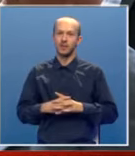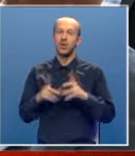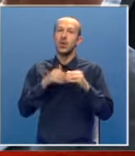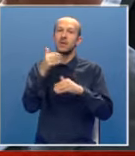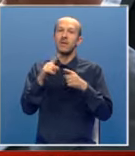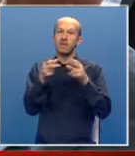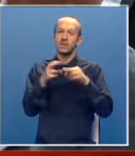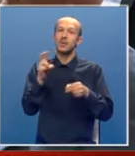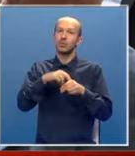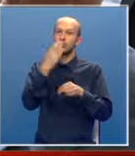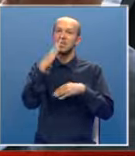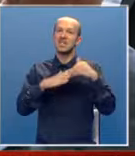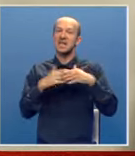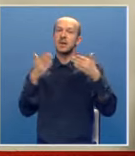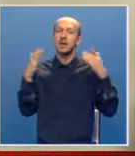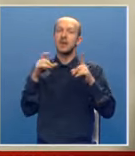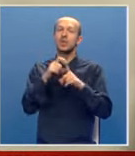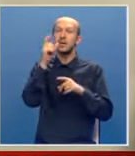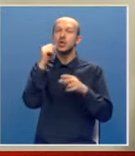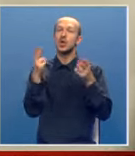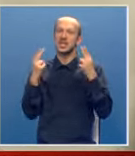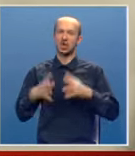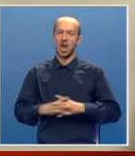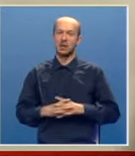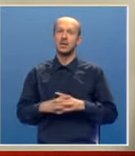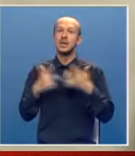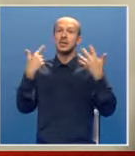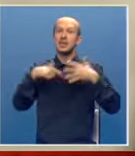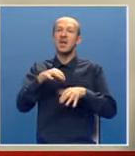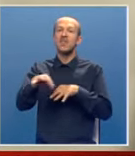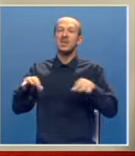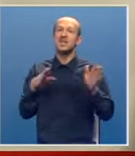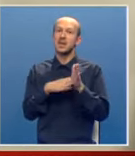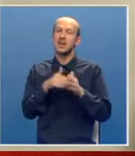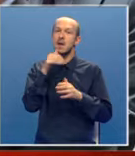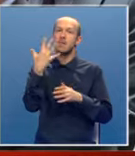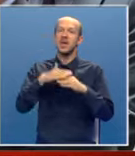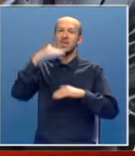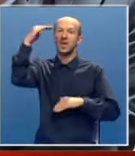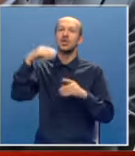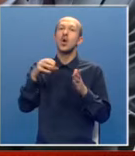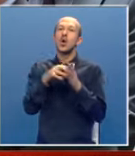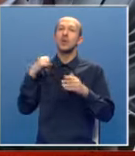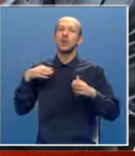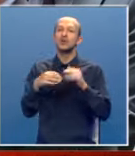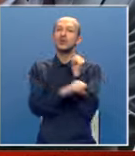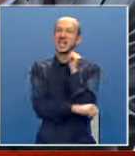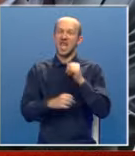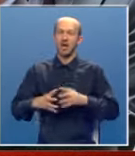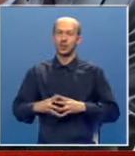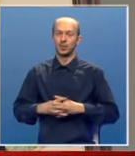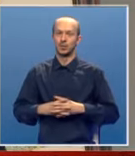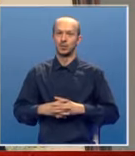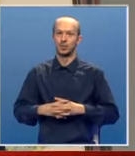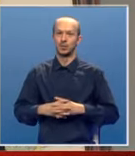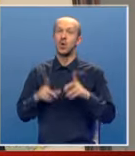narednoj fazi pristupit će se izgradnje parka od nacionalnog značaja na 7.000 kvadratnih metara i petetaža u kampusu Banja Lučkog univerziteta.